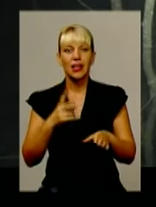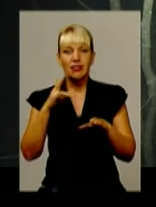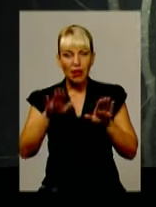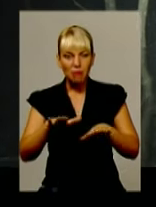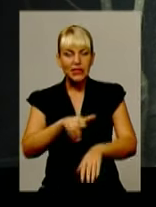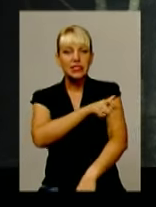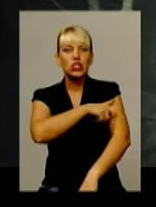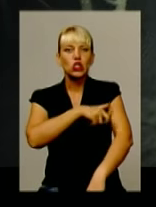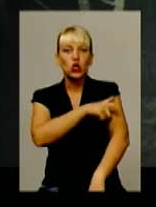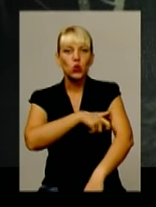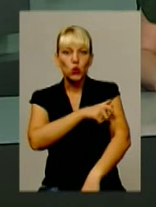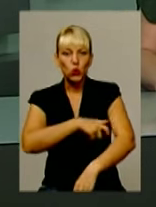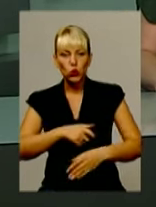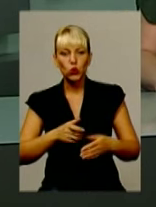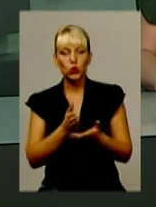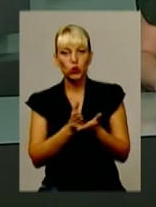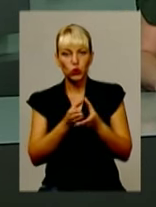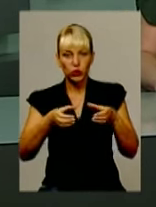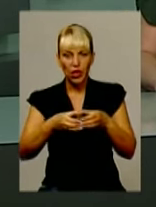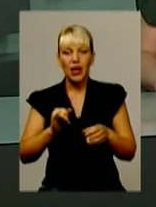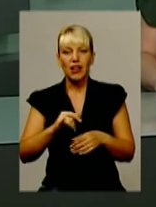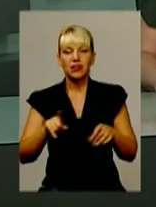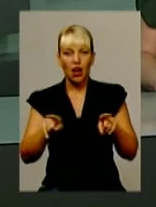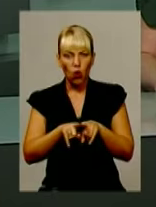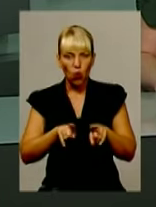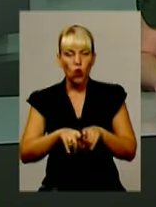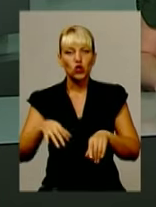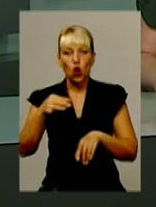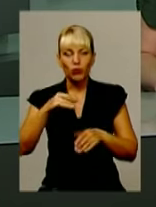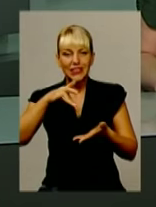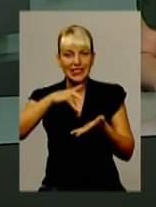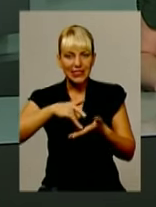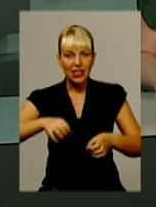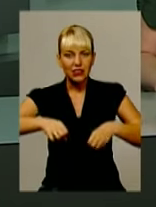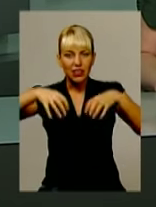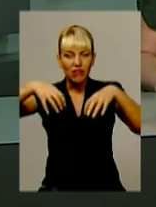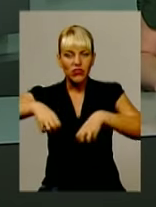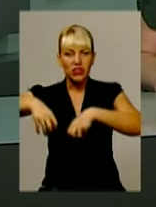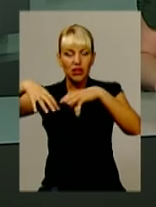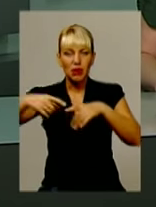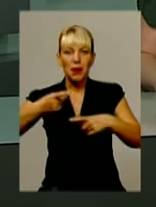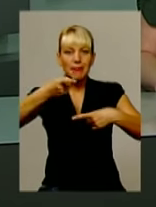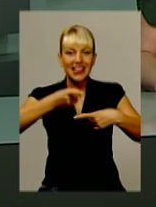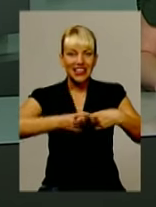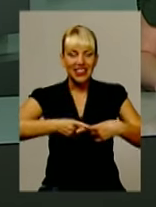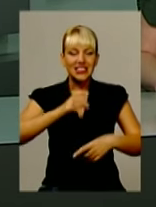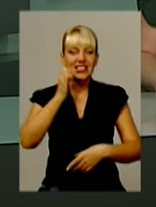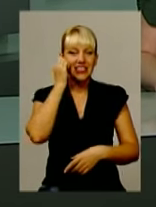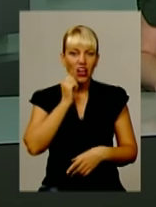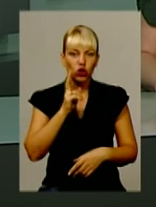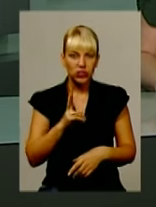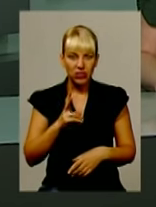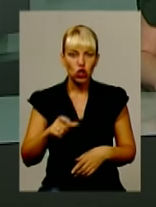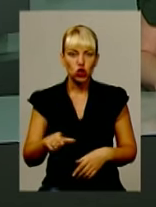чергувати рятувальники. У димовій завісі обласний центр на перехресті Старокостянтинівського шосе та Прибузької зайнявся